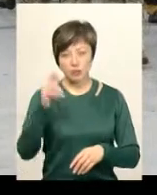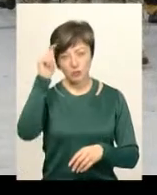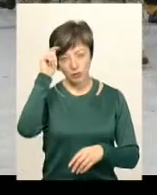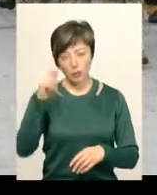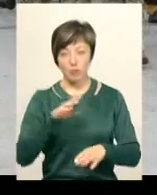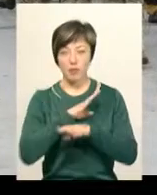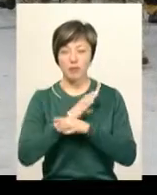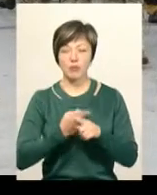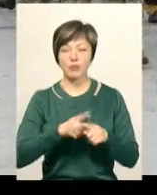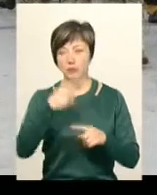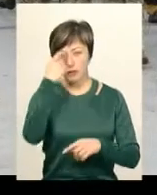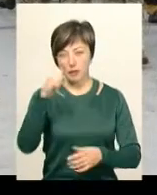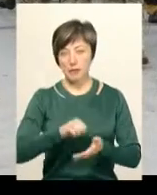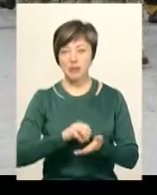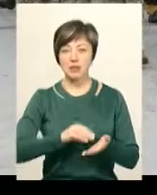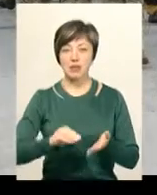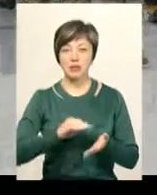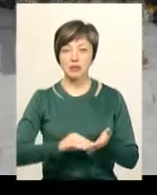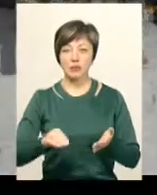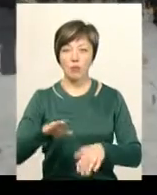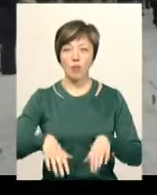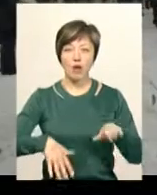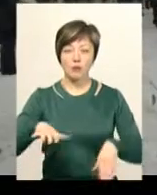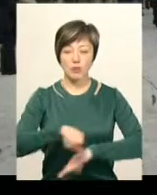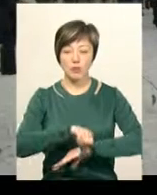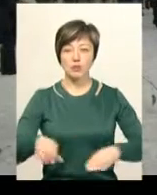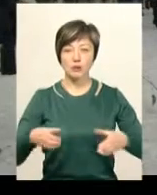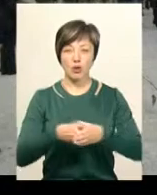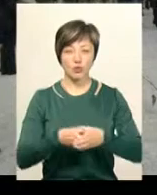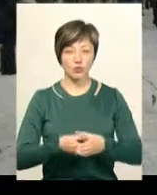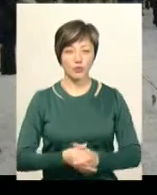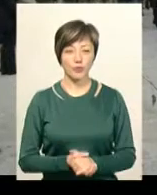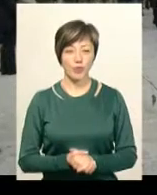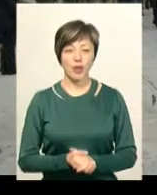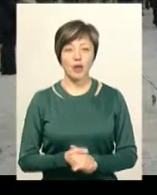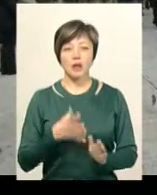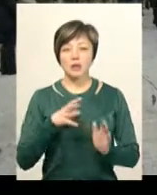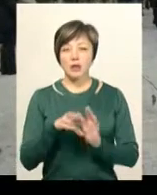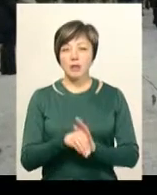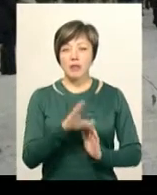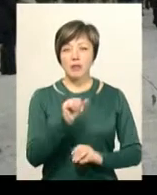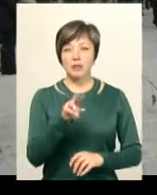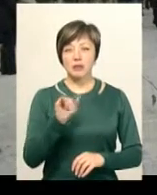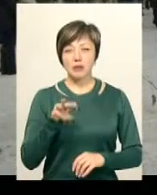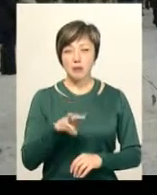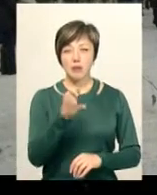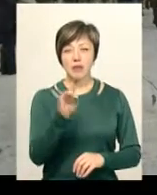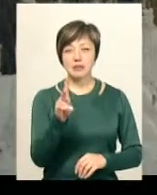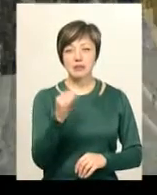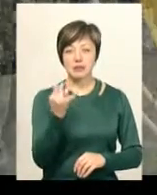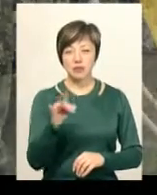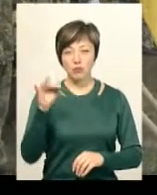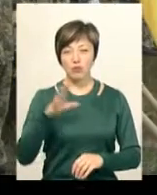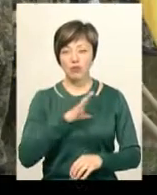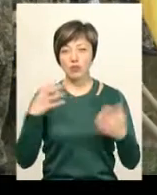Про це повідомила прес-секретар Мукачівського прикордонного загону Леся Федорова. Загиблий Вадим Березенський був навчальником